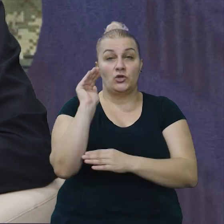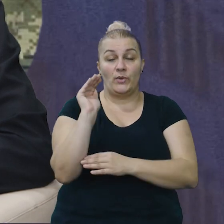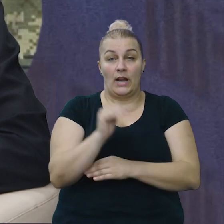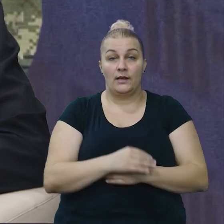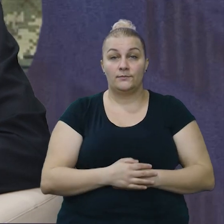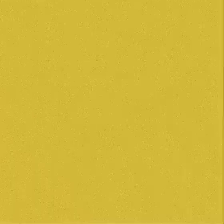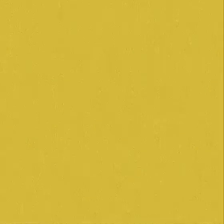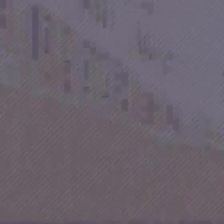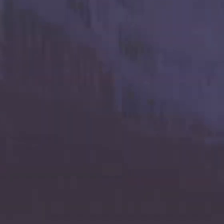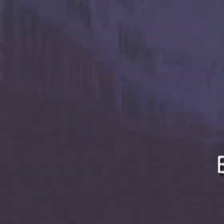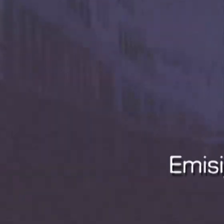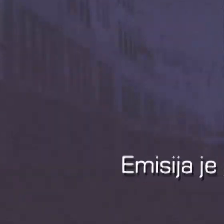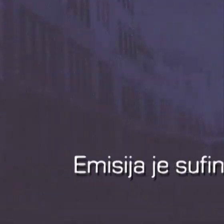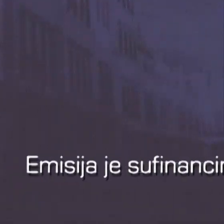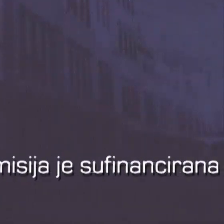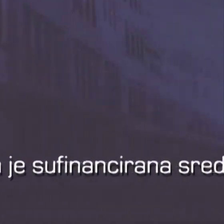magdje god bili.